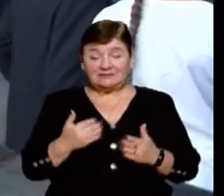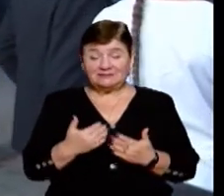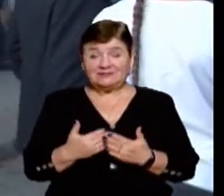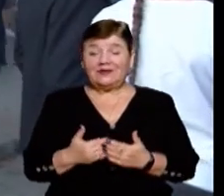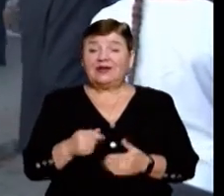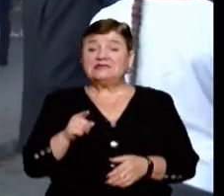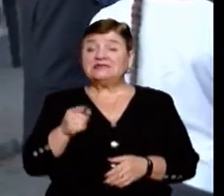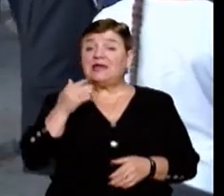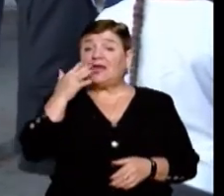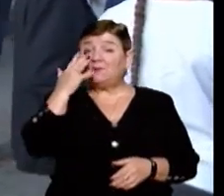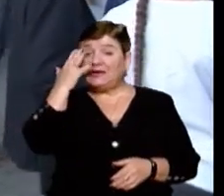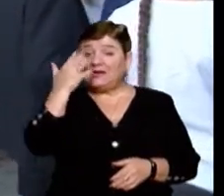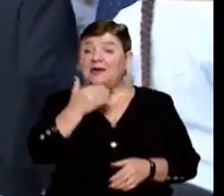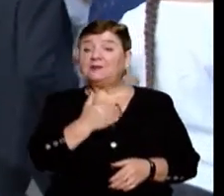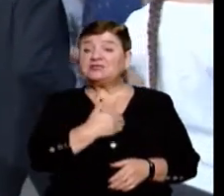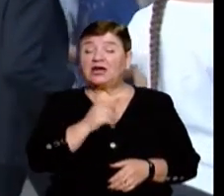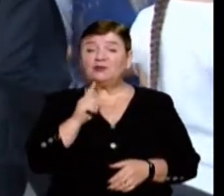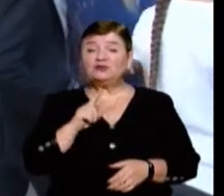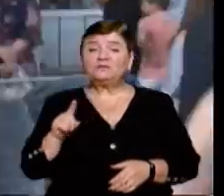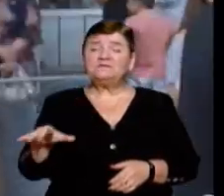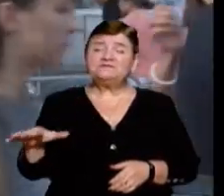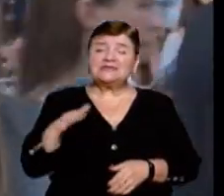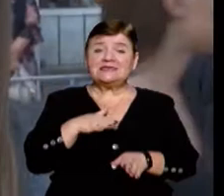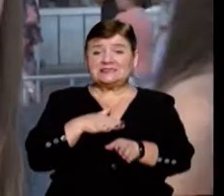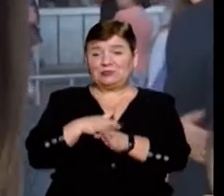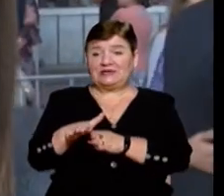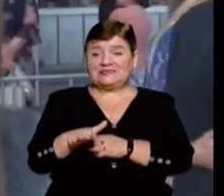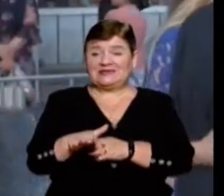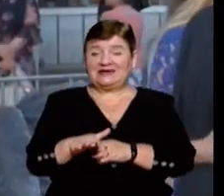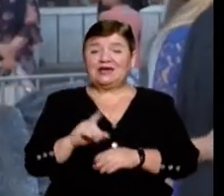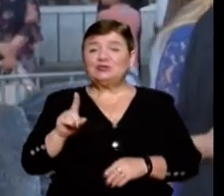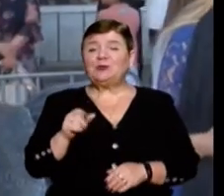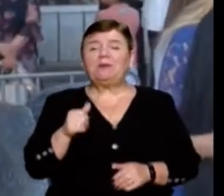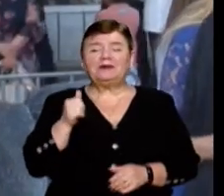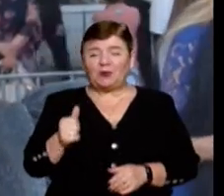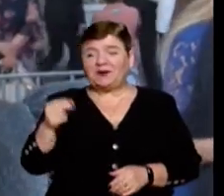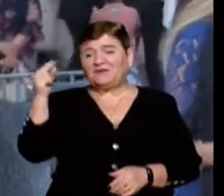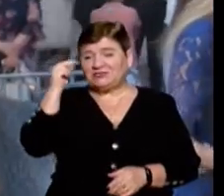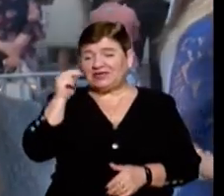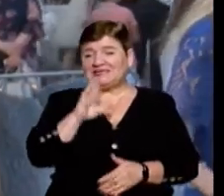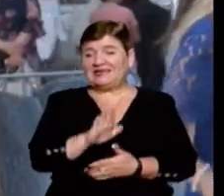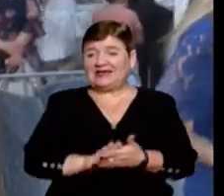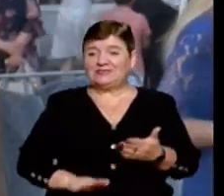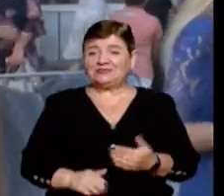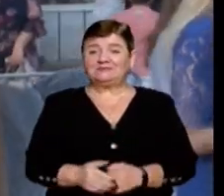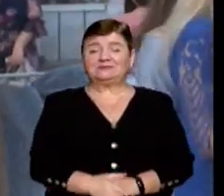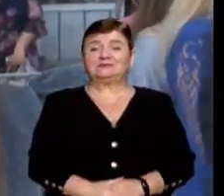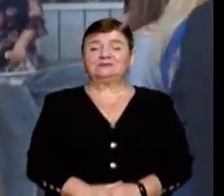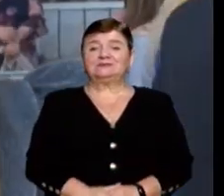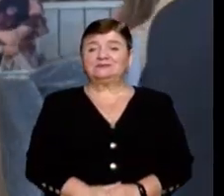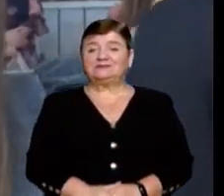Всі її мрії бажаю, щоб збулися. Сказати, що добре вчилася, то мало сказати, дуже добре вчилася.